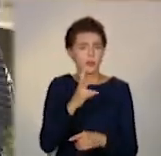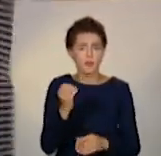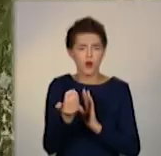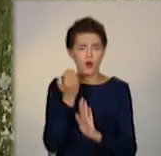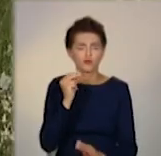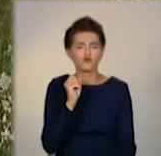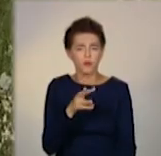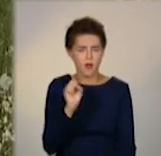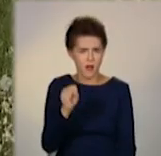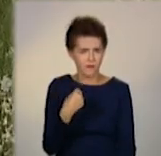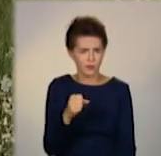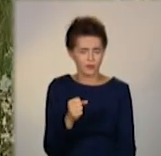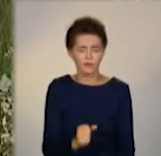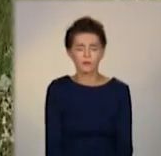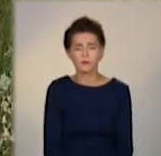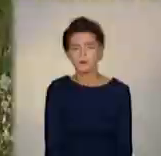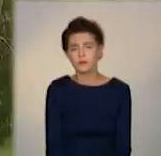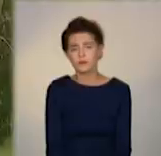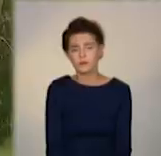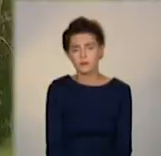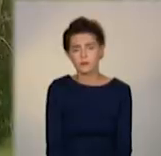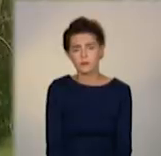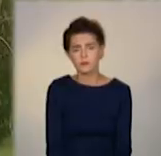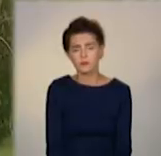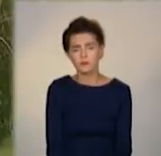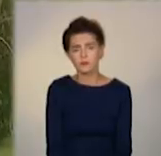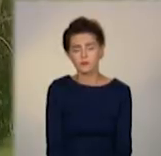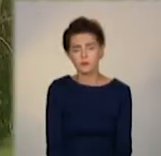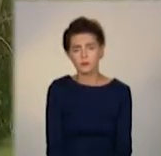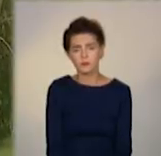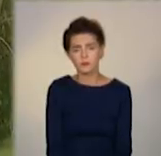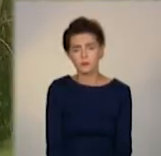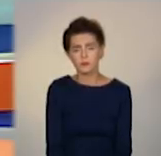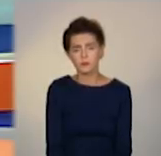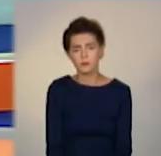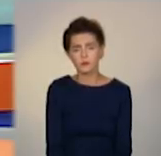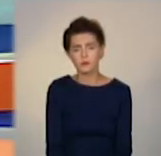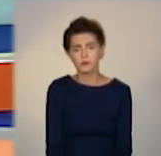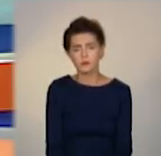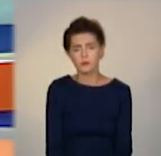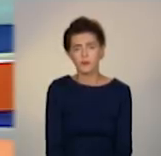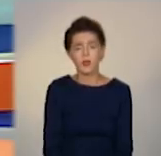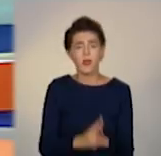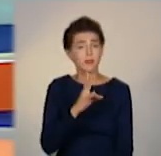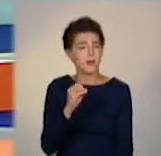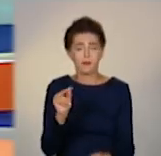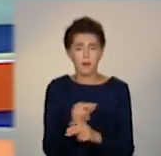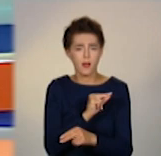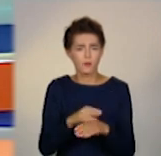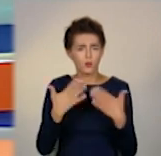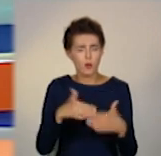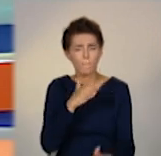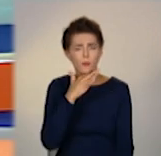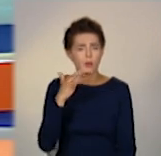серпня. Олена Успенська, Володимир Краснов, телеканал «Донбас». Не ремонтували десятки